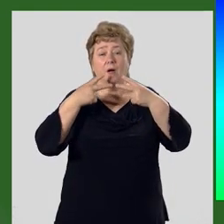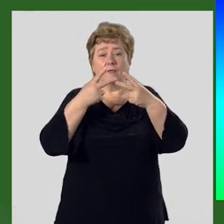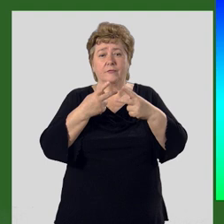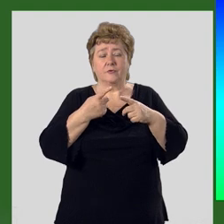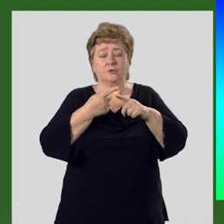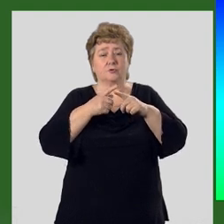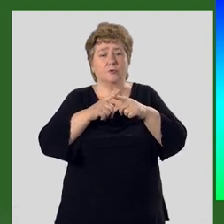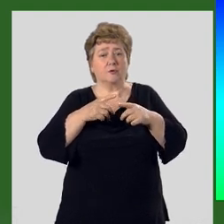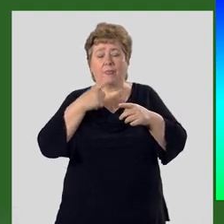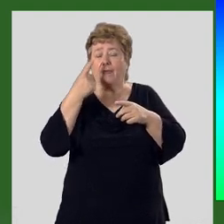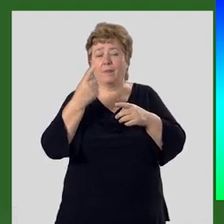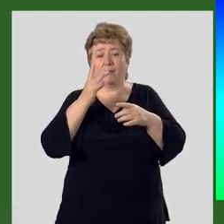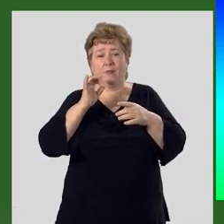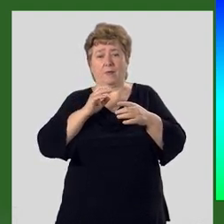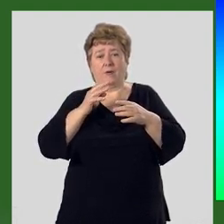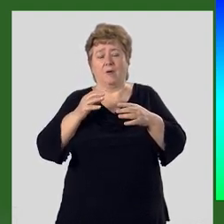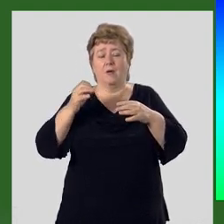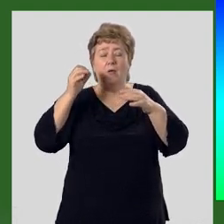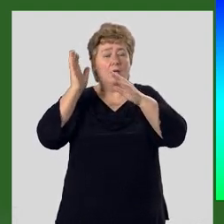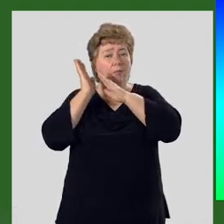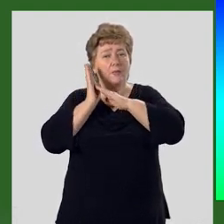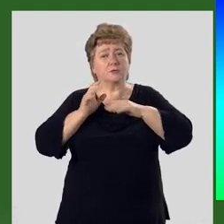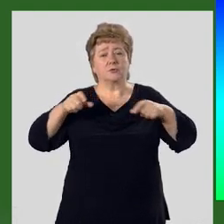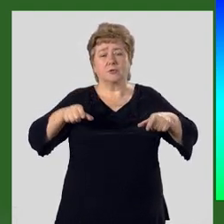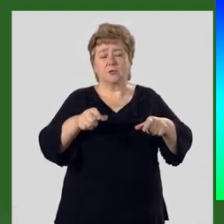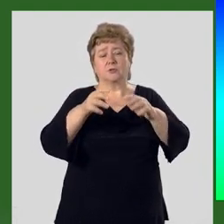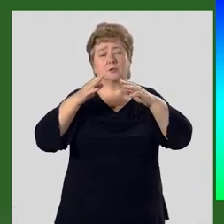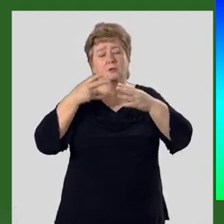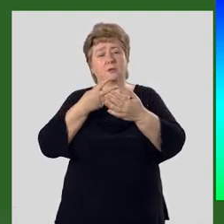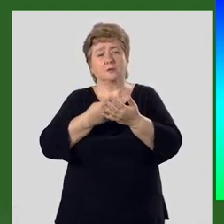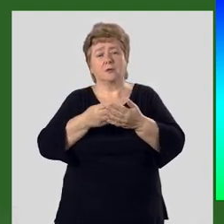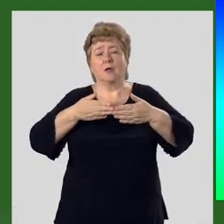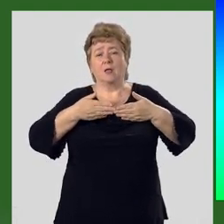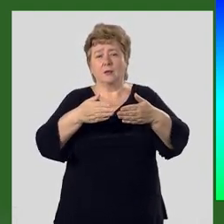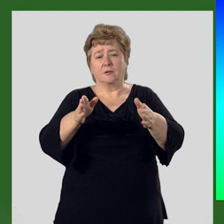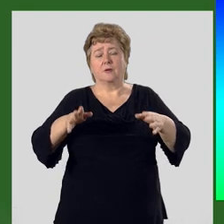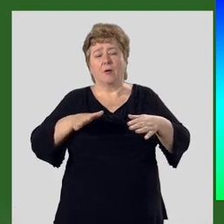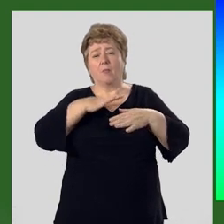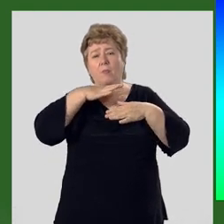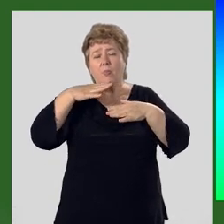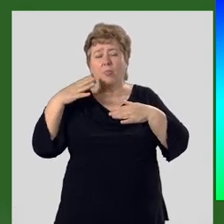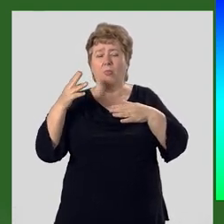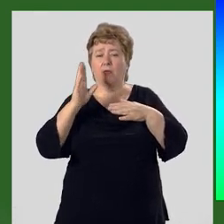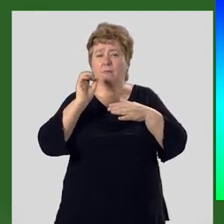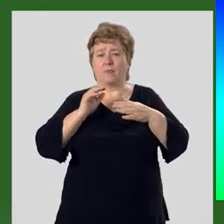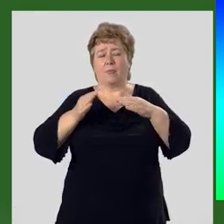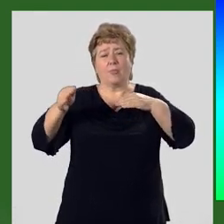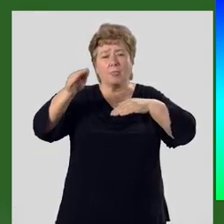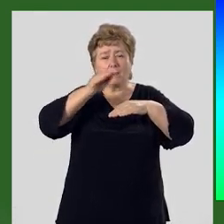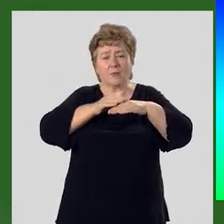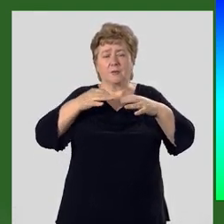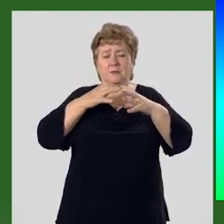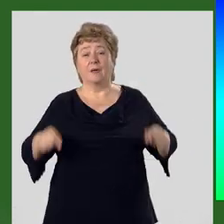это не впервые. Над сонной речкой залегли, открывшись многовековых напластывания